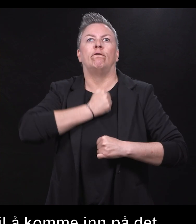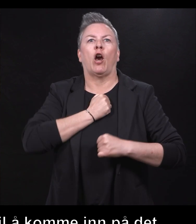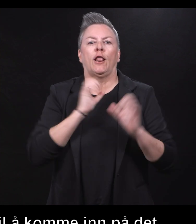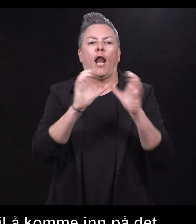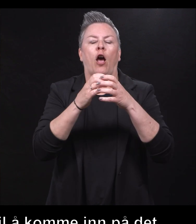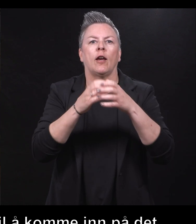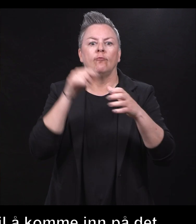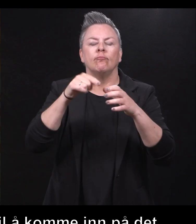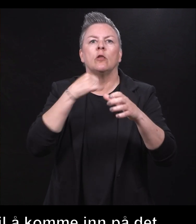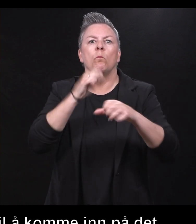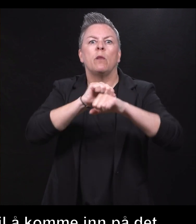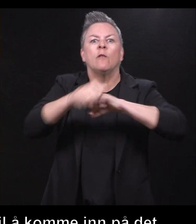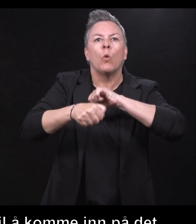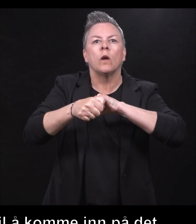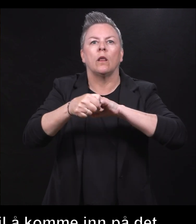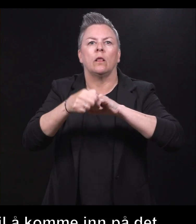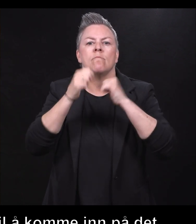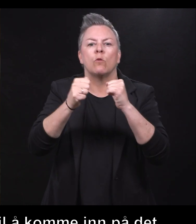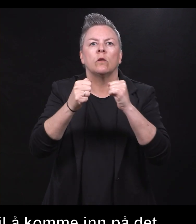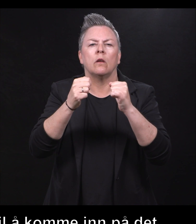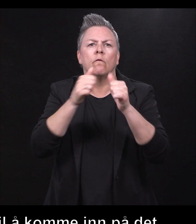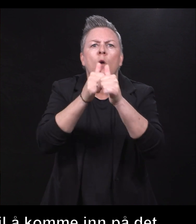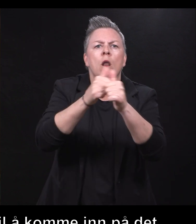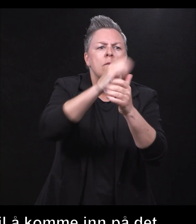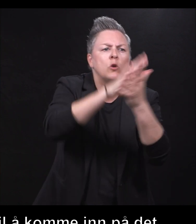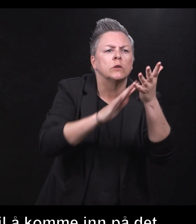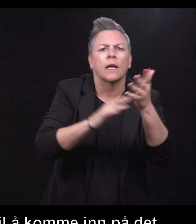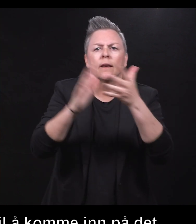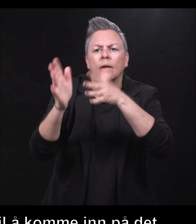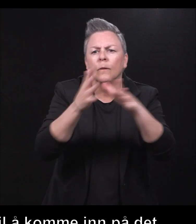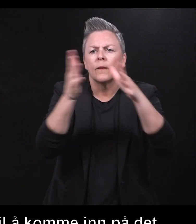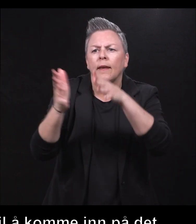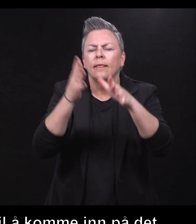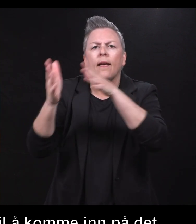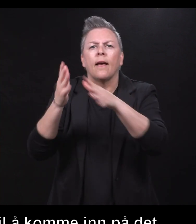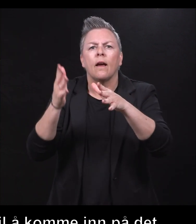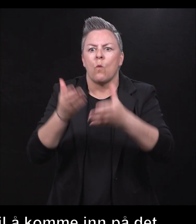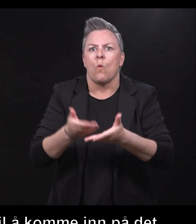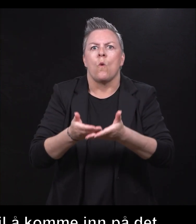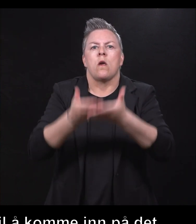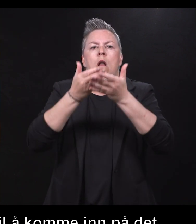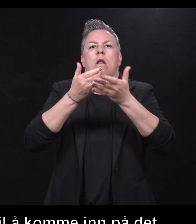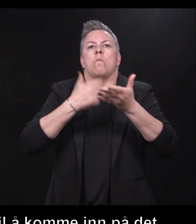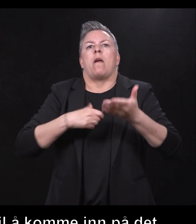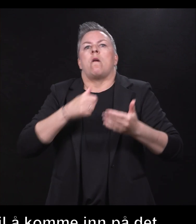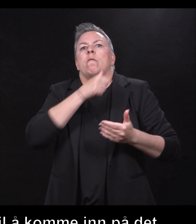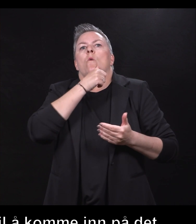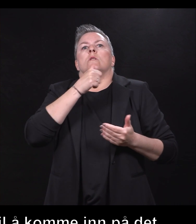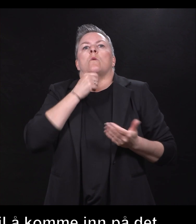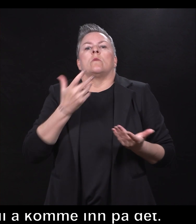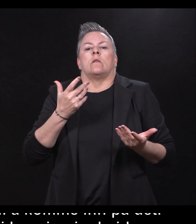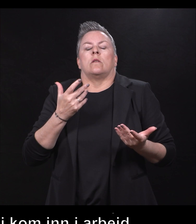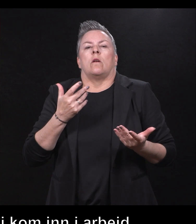liksom tvungen inn i de her mønstrene og rutinen. Og det hjalp veldig. Og i de